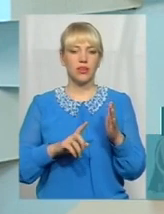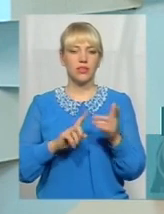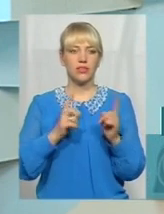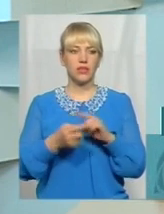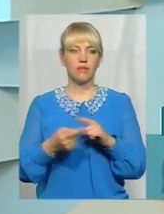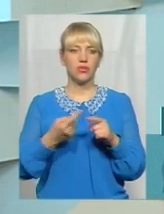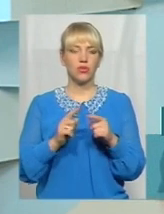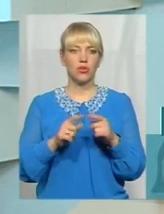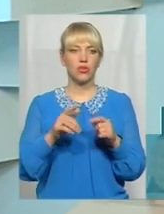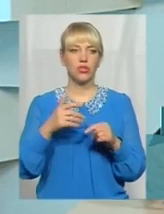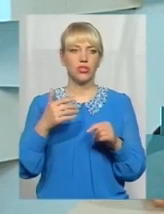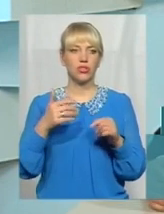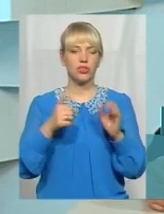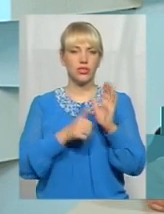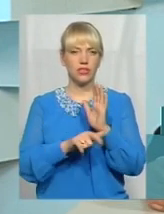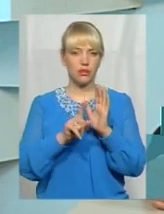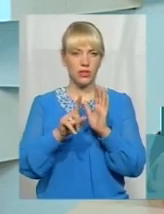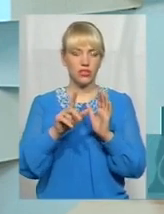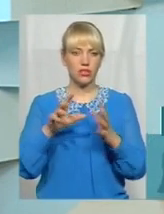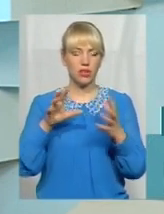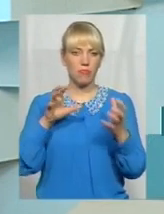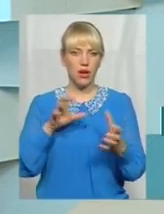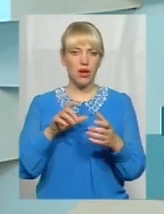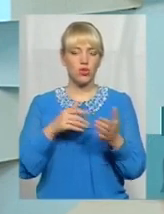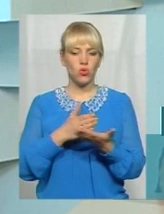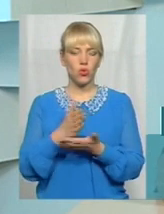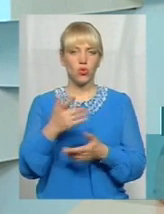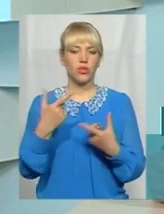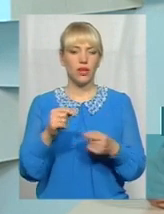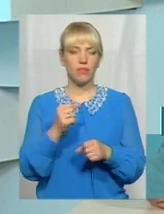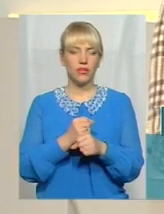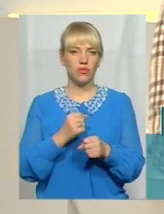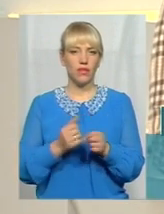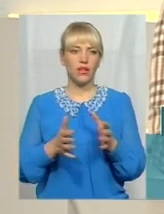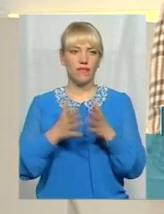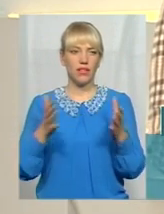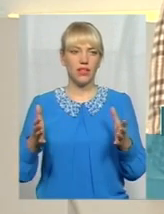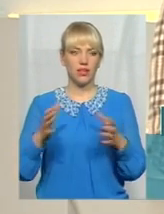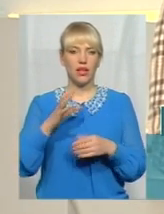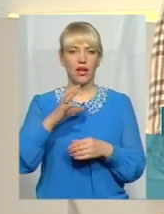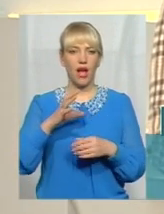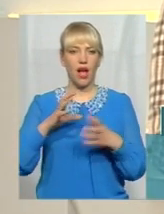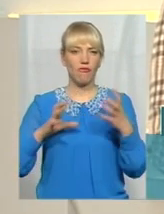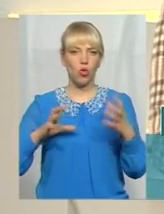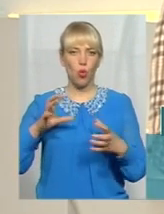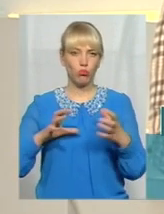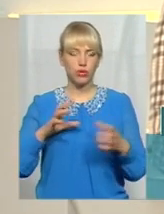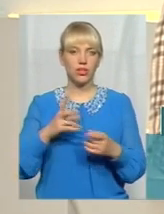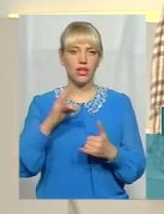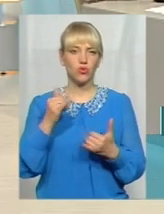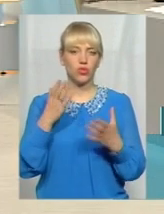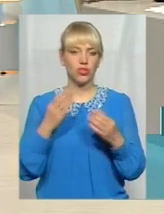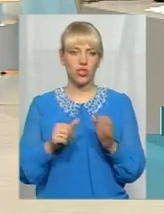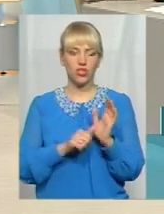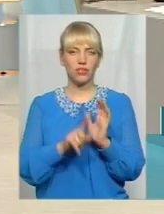маршрут, де також працювали великогабаритні автобуси. На сьогоднішній день, на жаль,